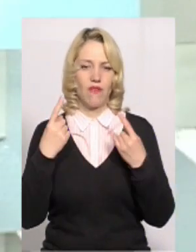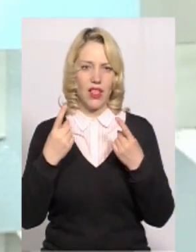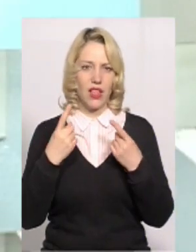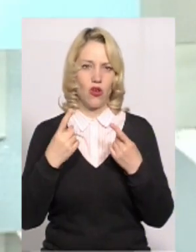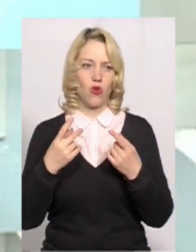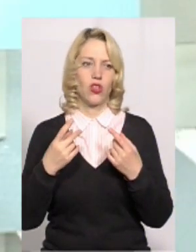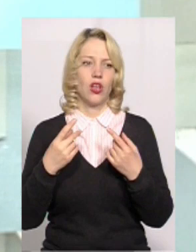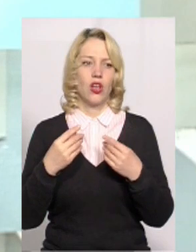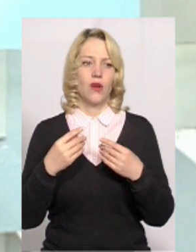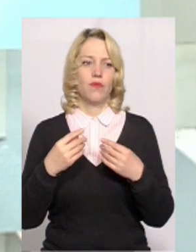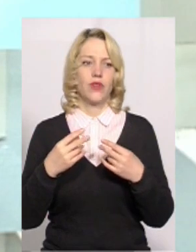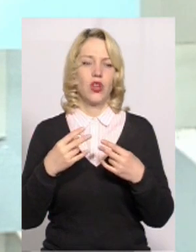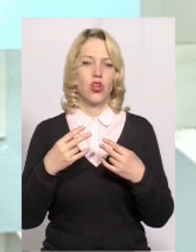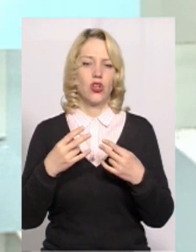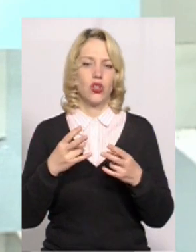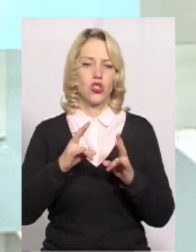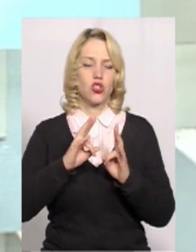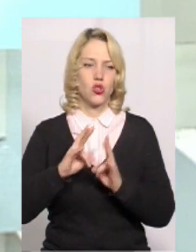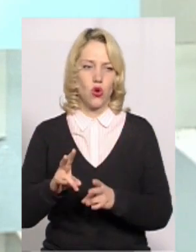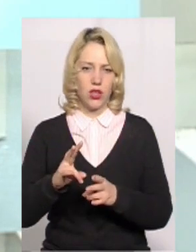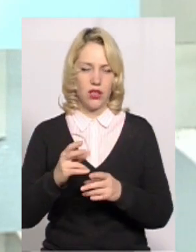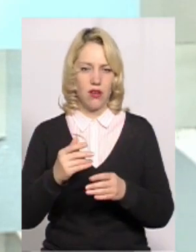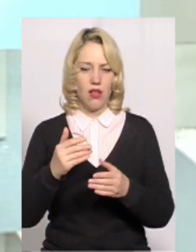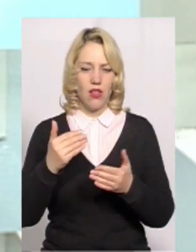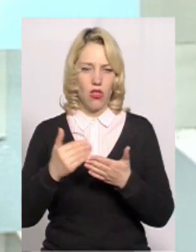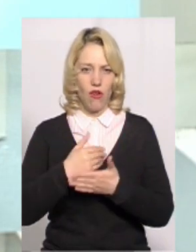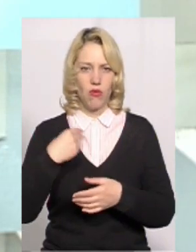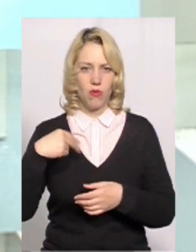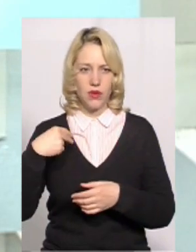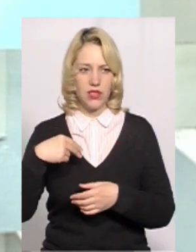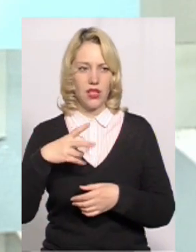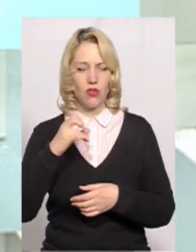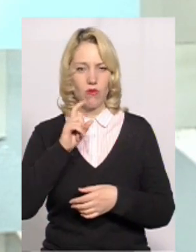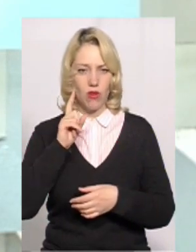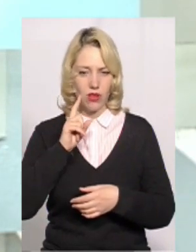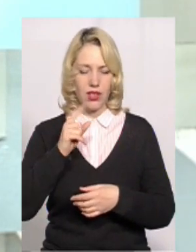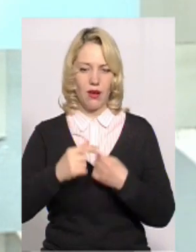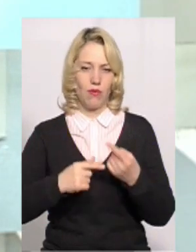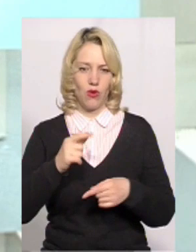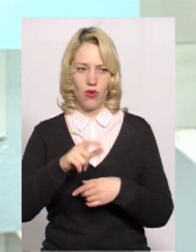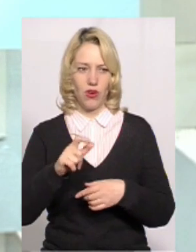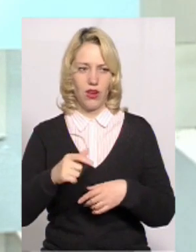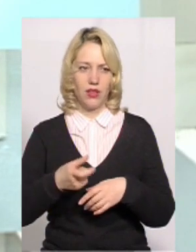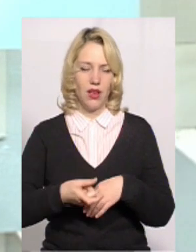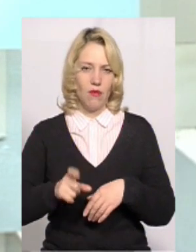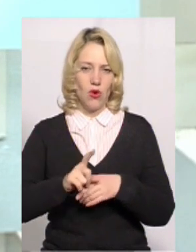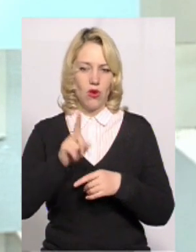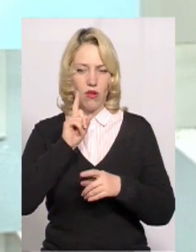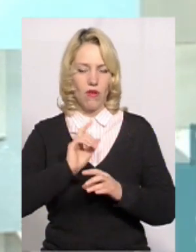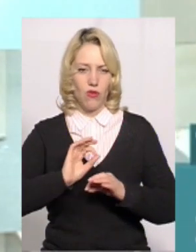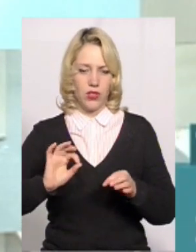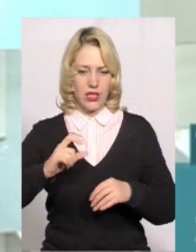шкоди нашому вже новому президенту. От, ну, але молоде покоління воно взагалі більш себе комфортно